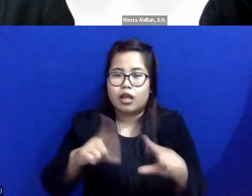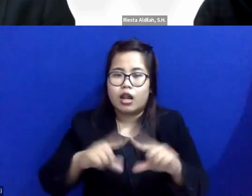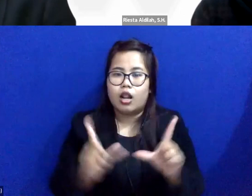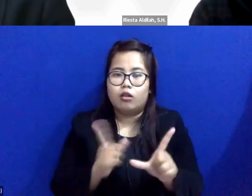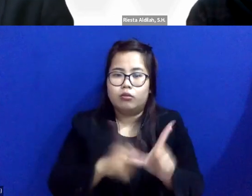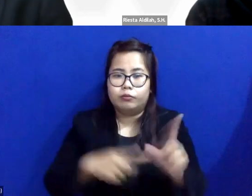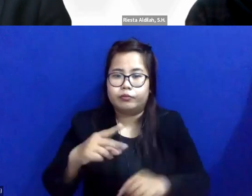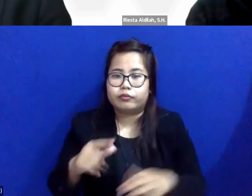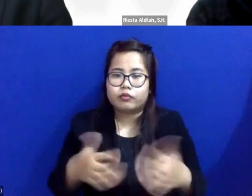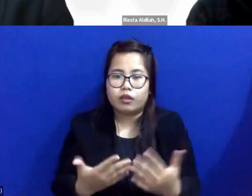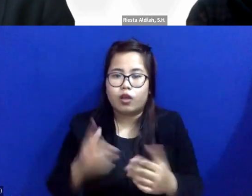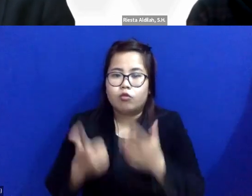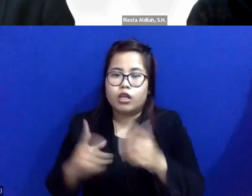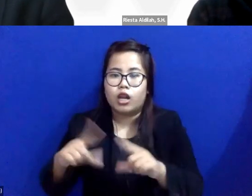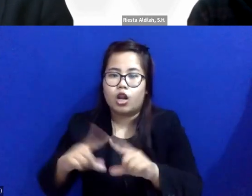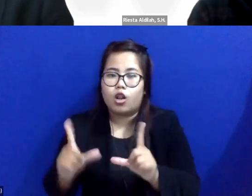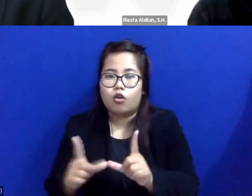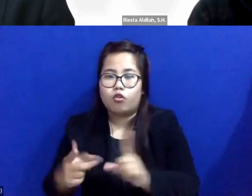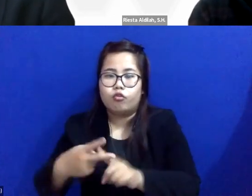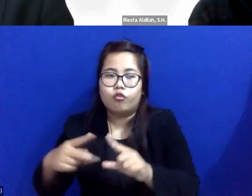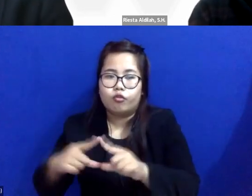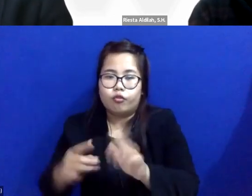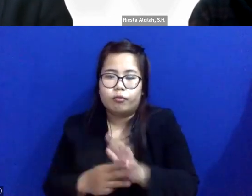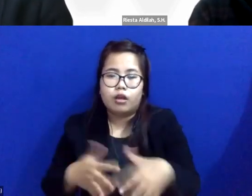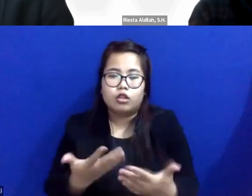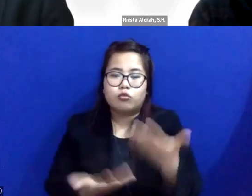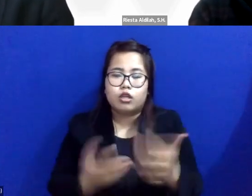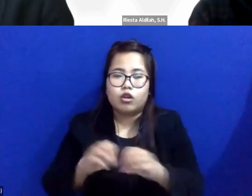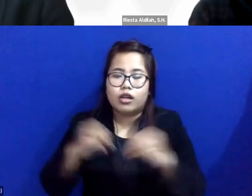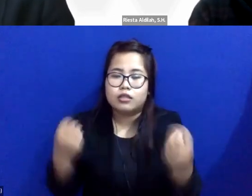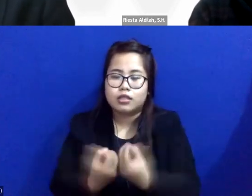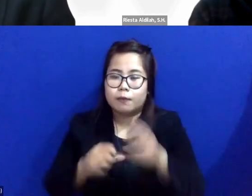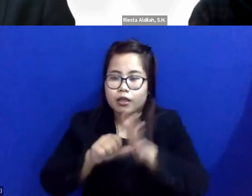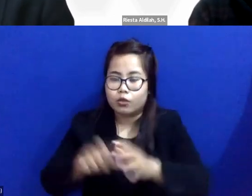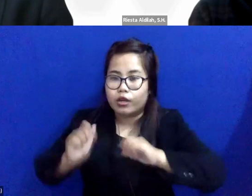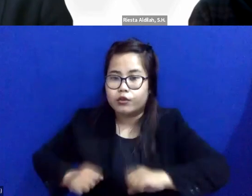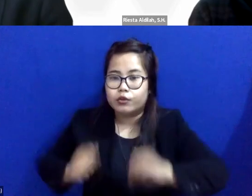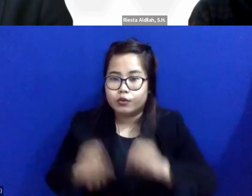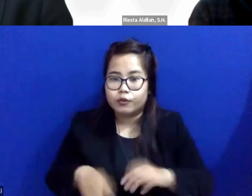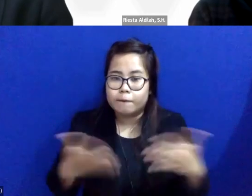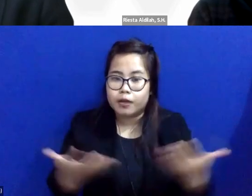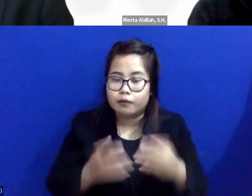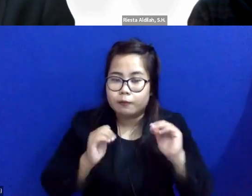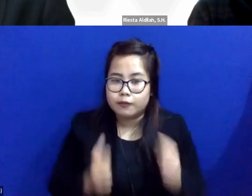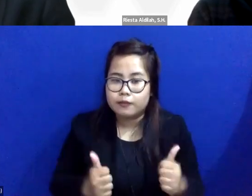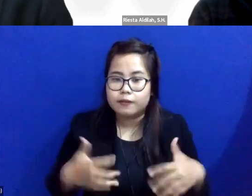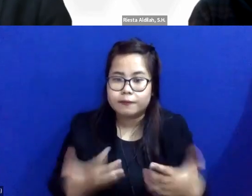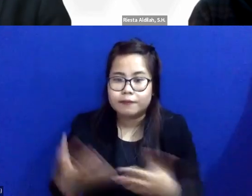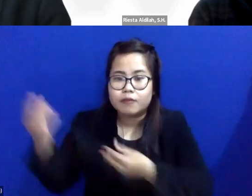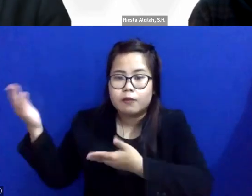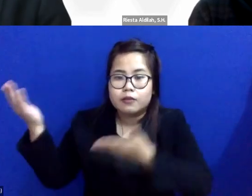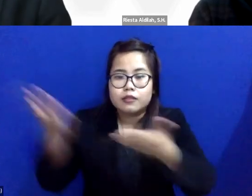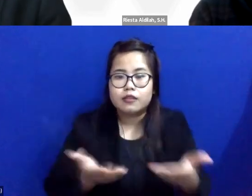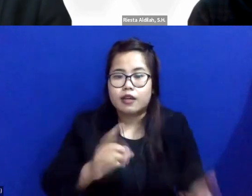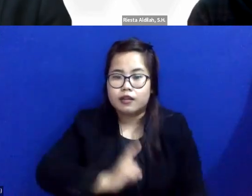law firm atau organisasi advokat atau organisasi bantuan hukum untuk bisa menyediakan